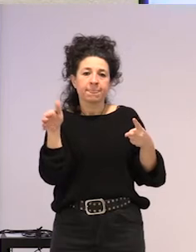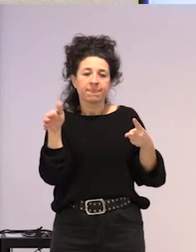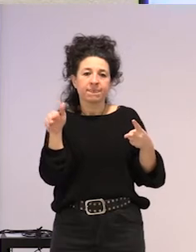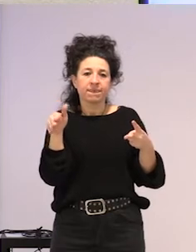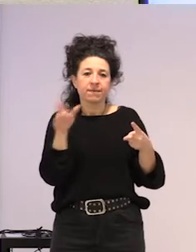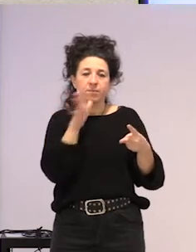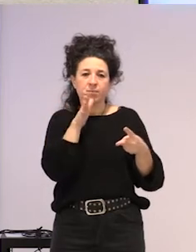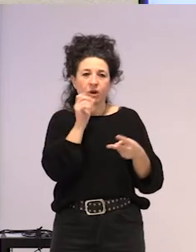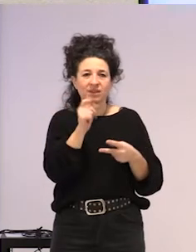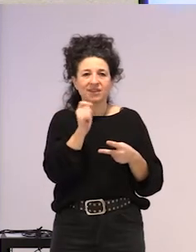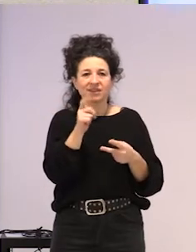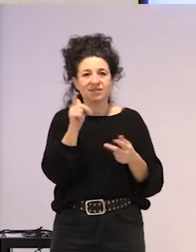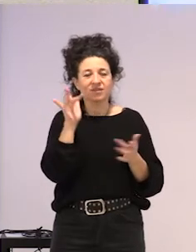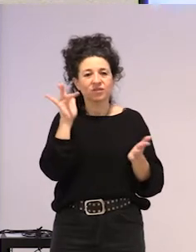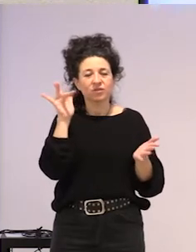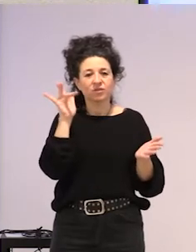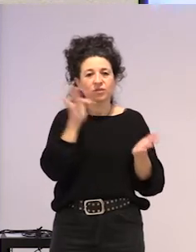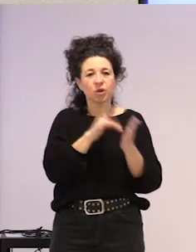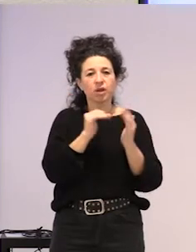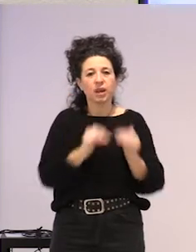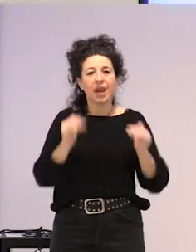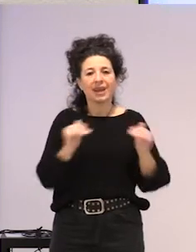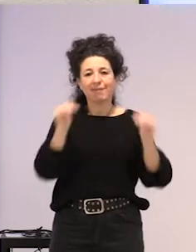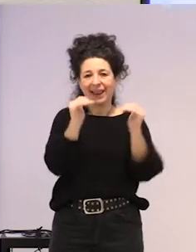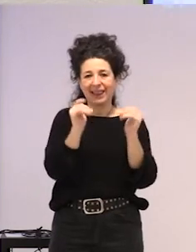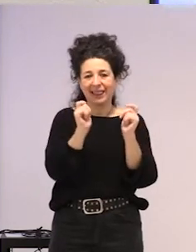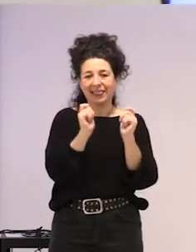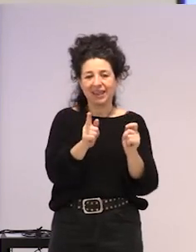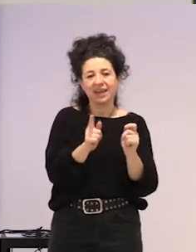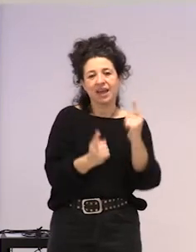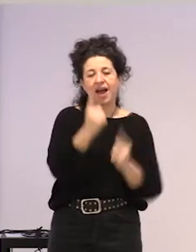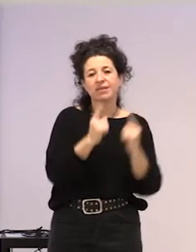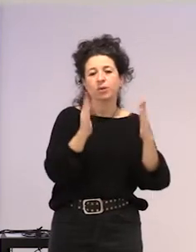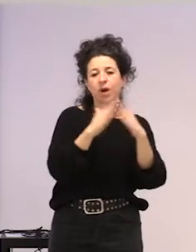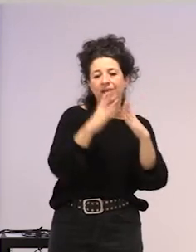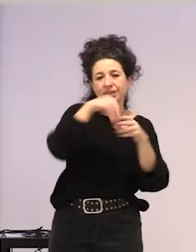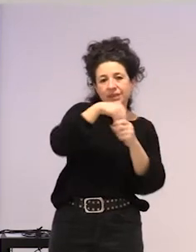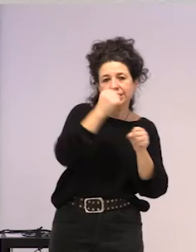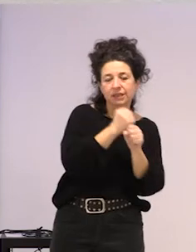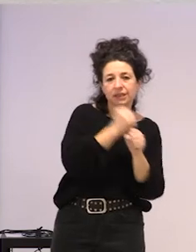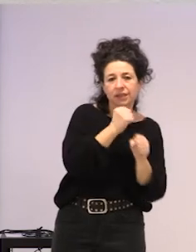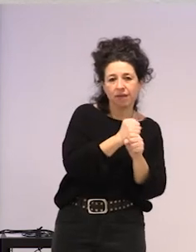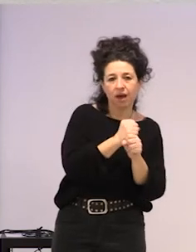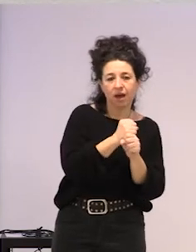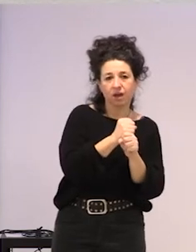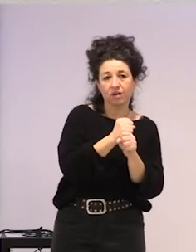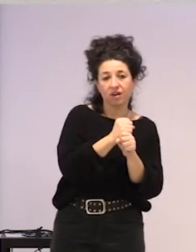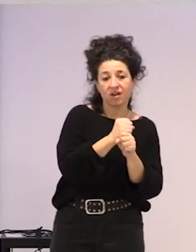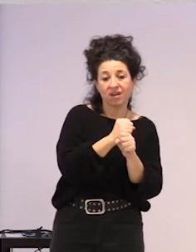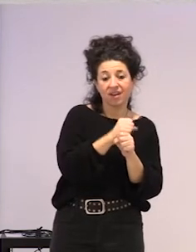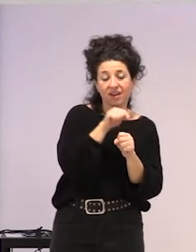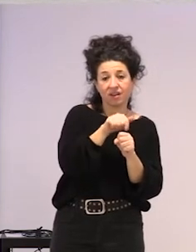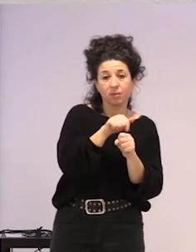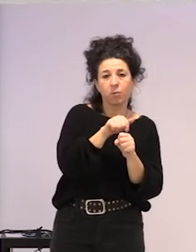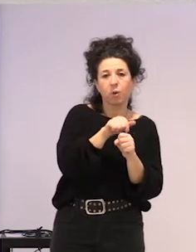diadago ere, ba, maia katzeko, ez? eta askotan, etxeko lanak dira, ba, hari ikustesin jagoak, bilakatzen